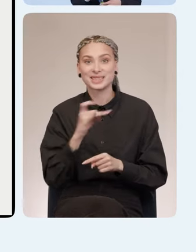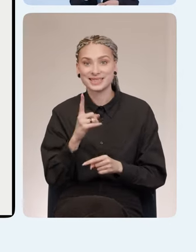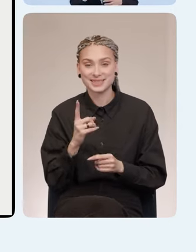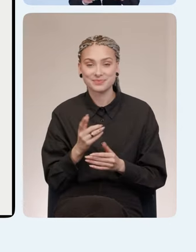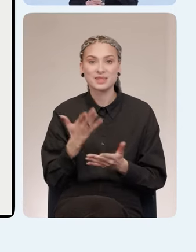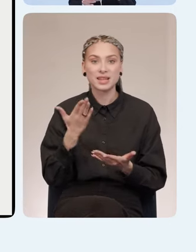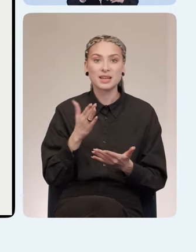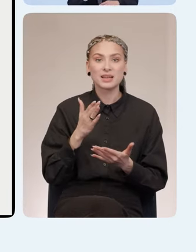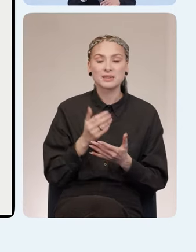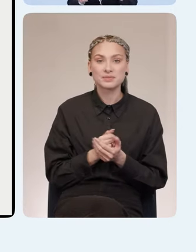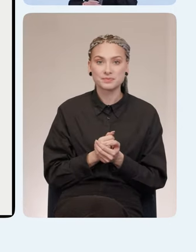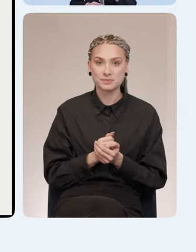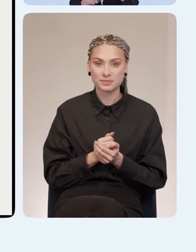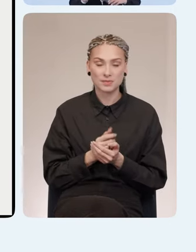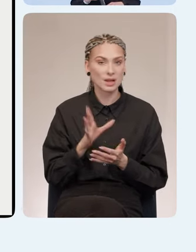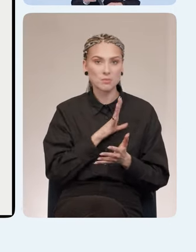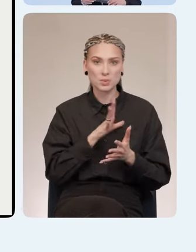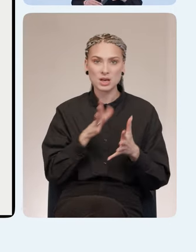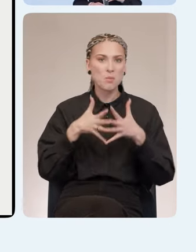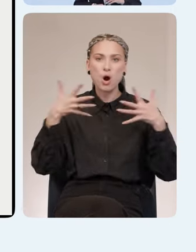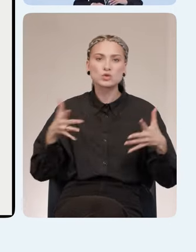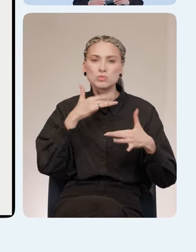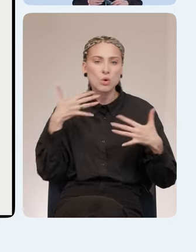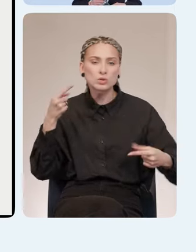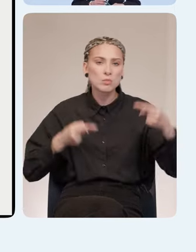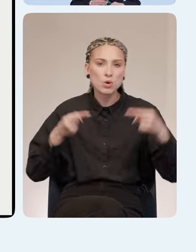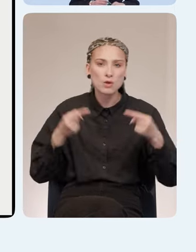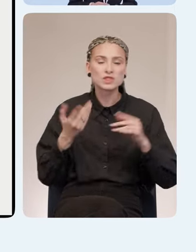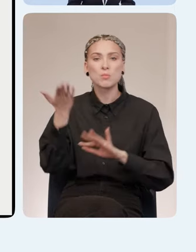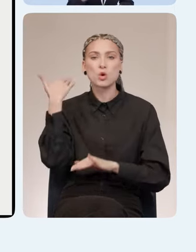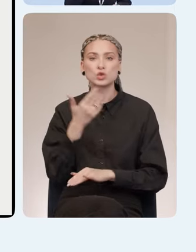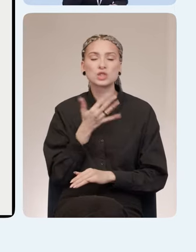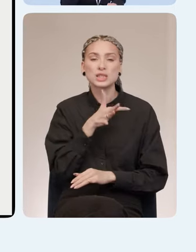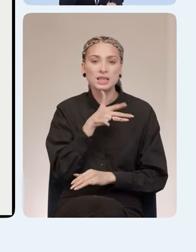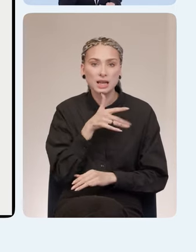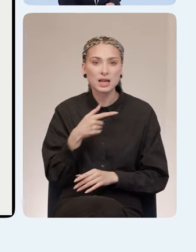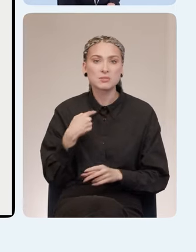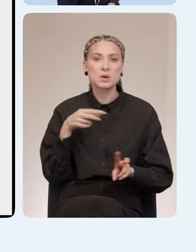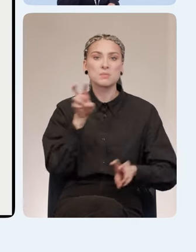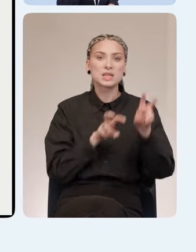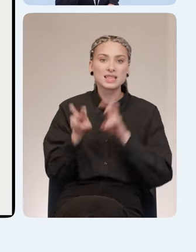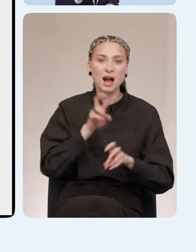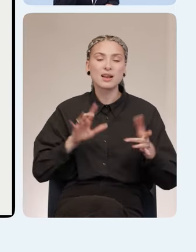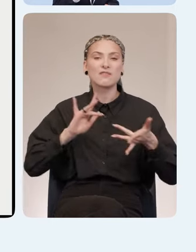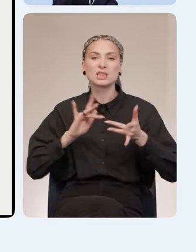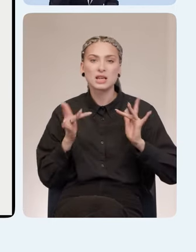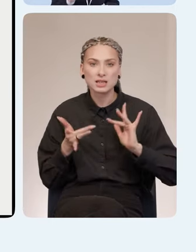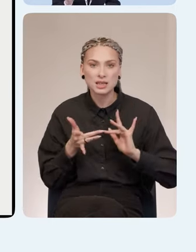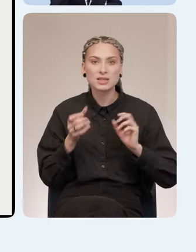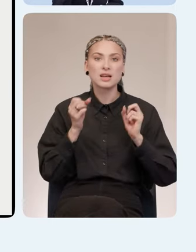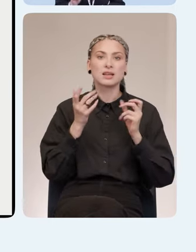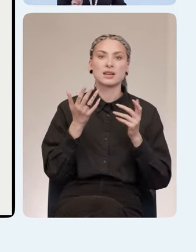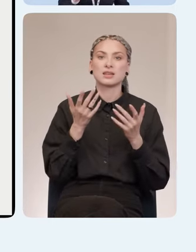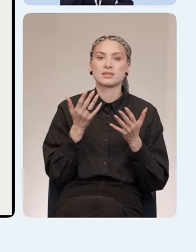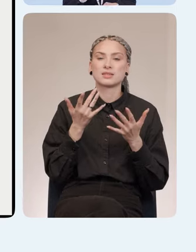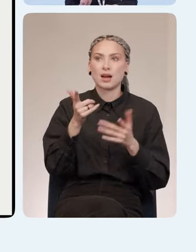И фотопримеры были, конечно, большим подспорьем. С прошлых лет мы поискали в интернете. Там столько